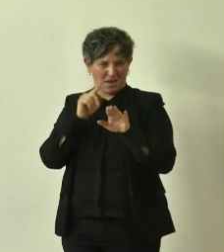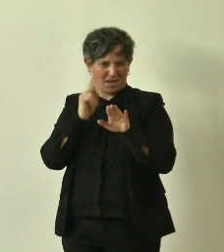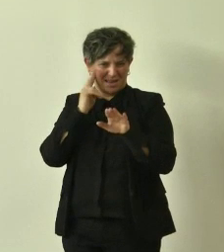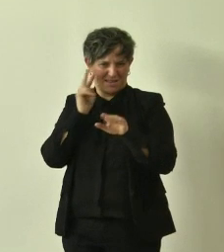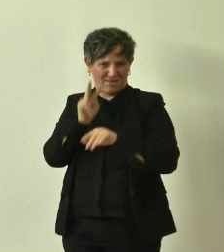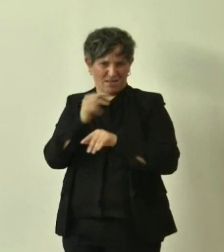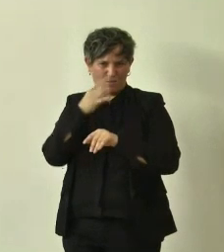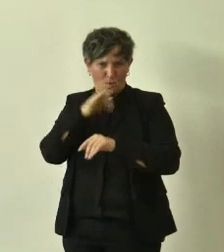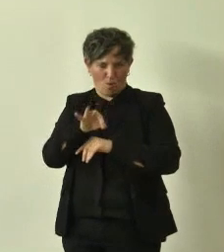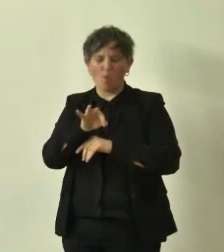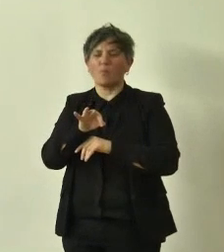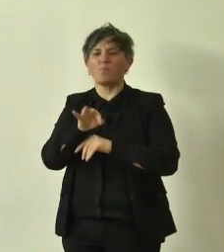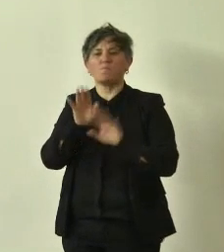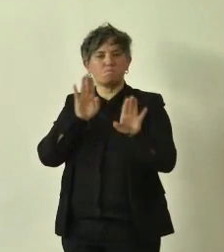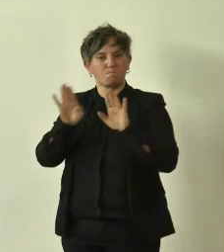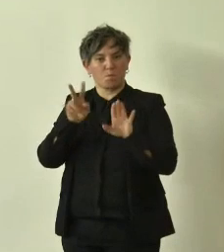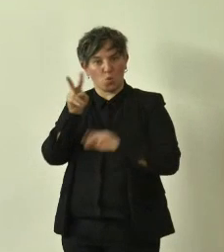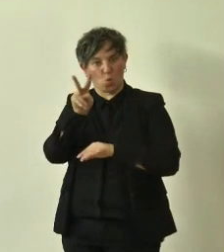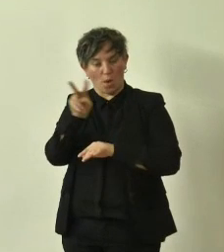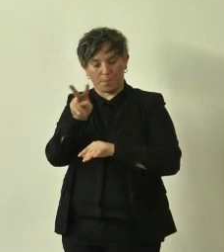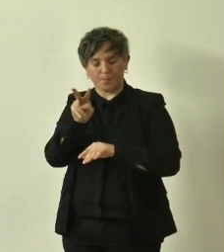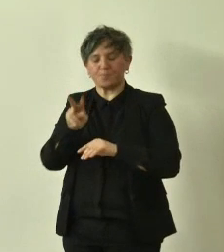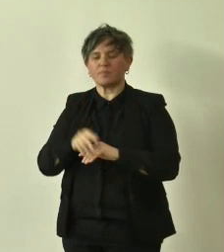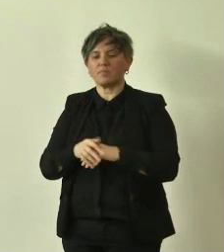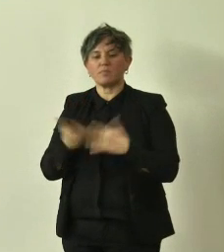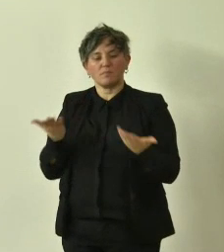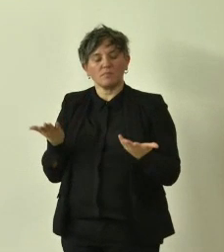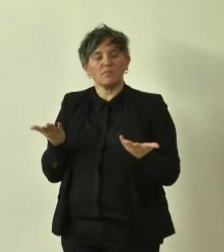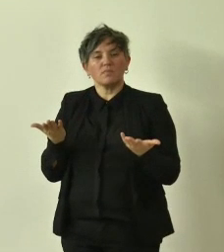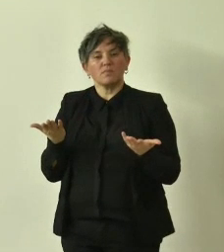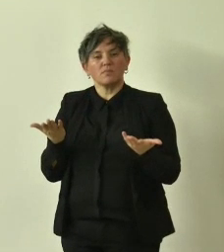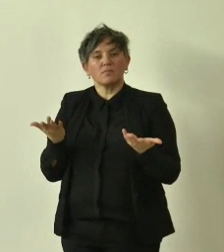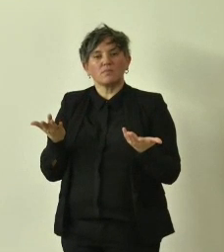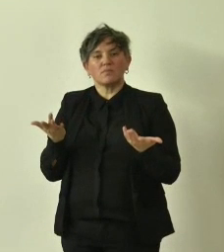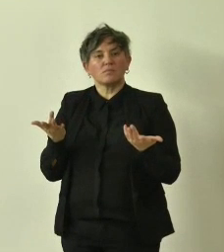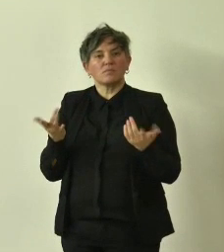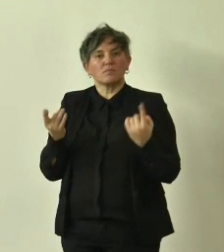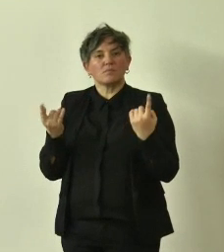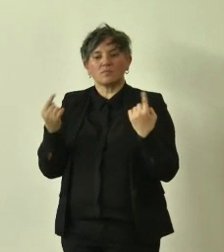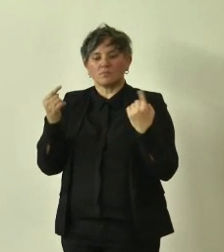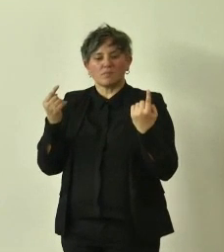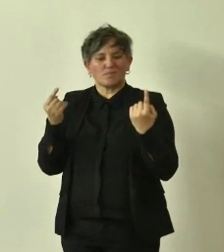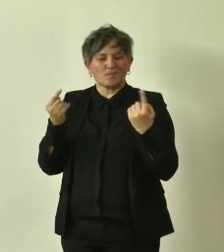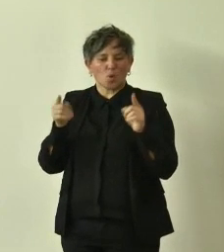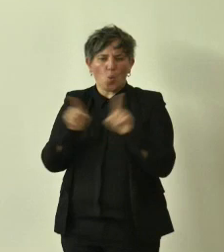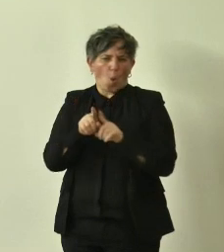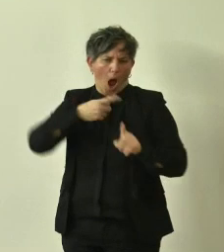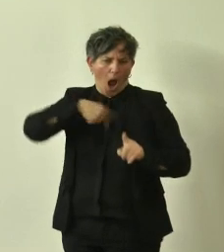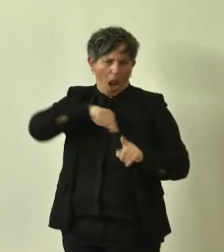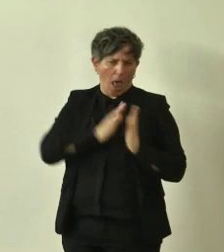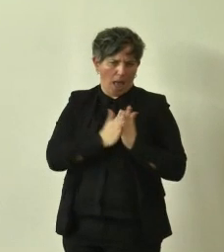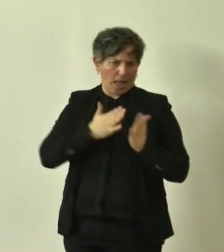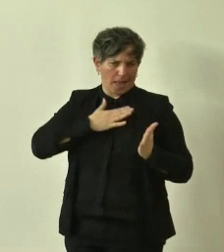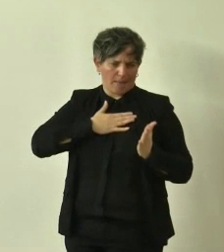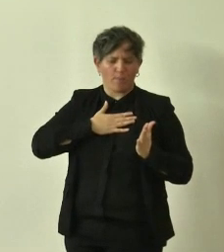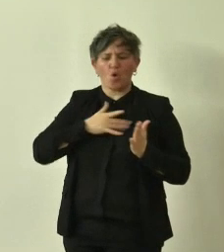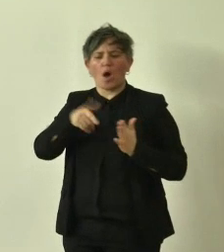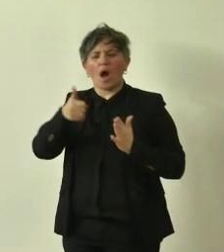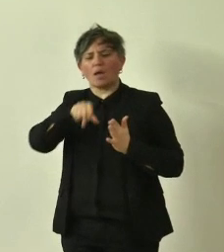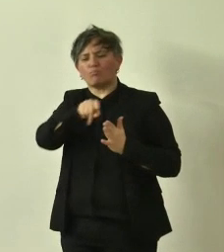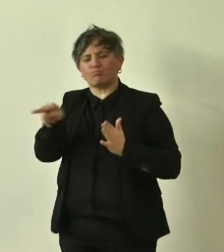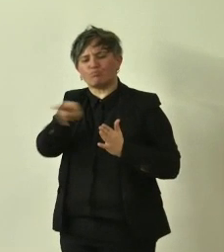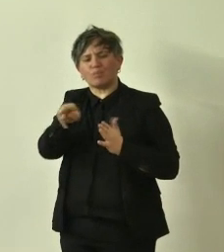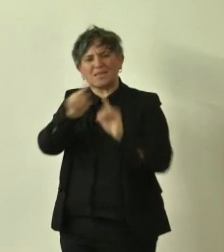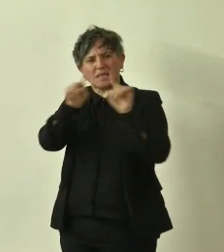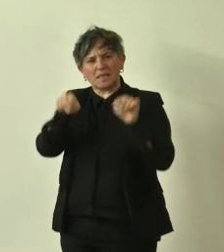anche questi come nel nostro caso pieni di schede relative al censimento di alberi da